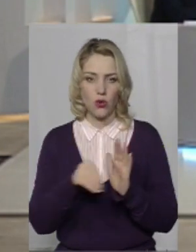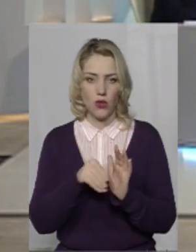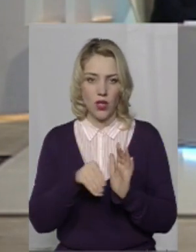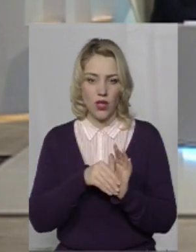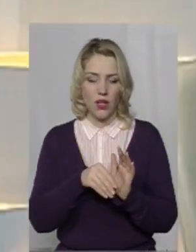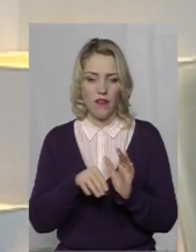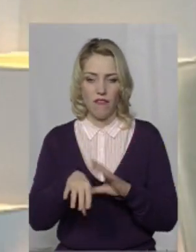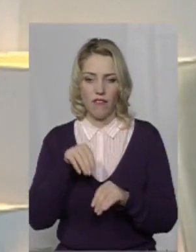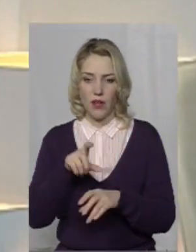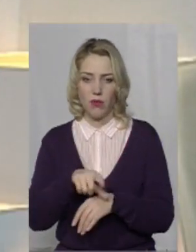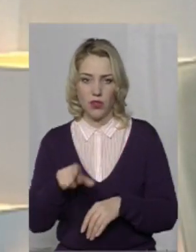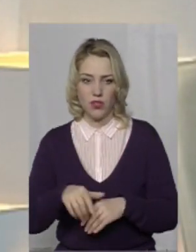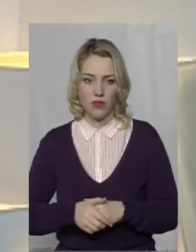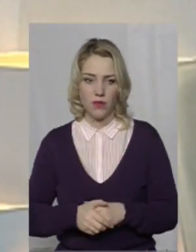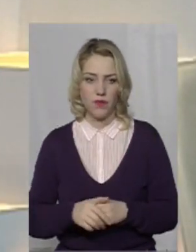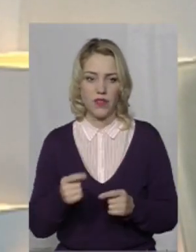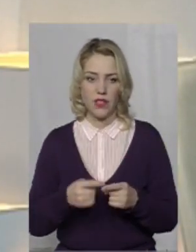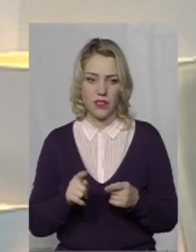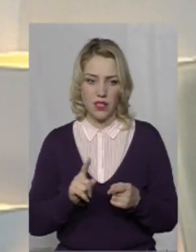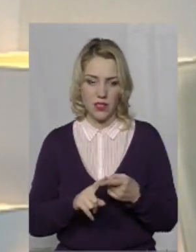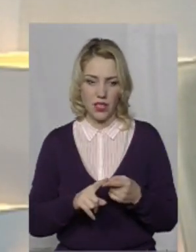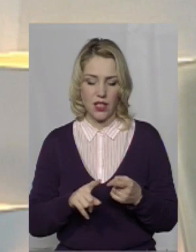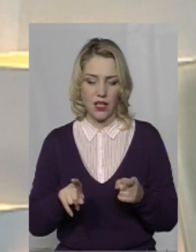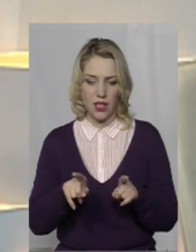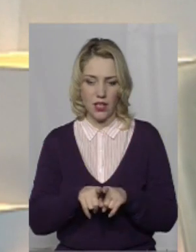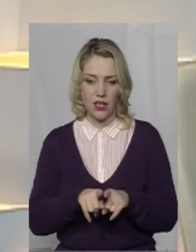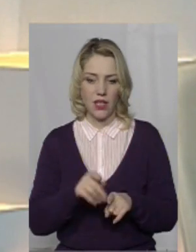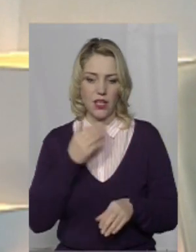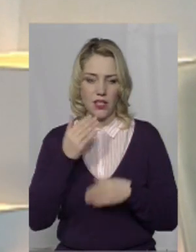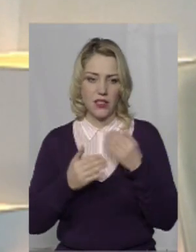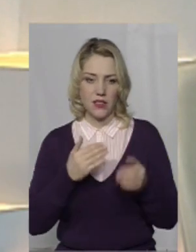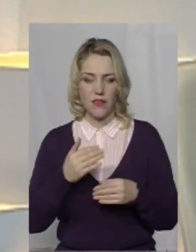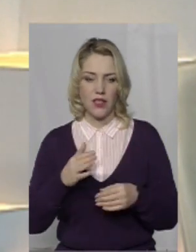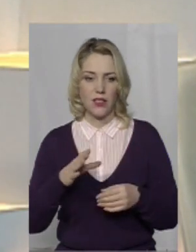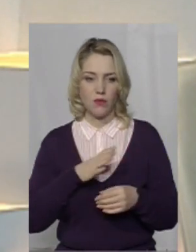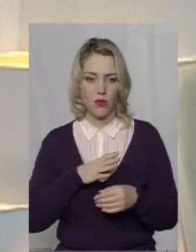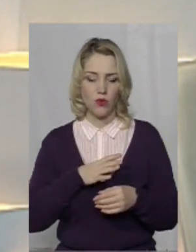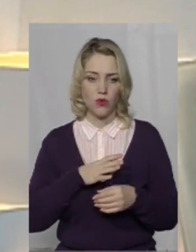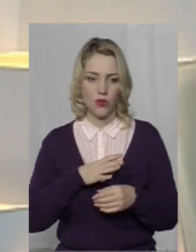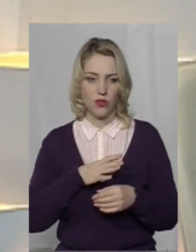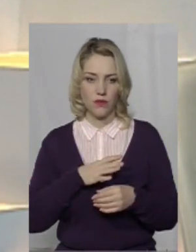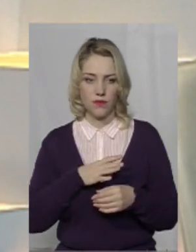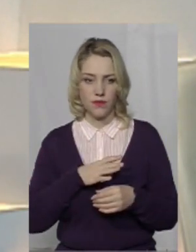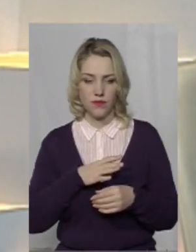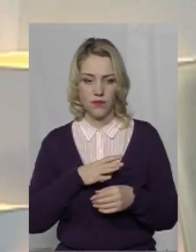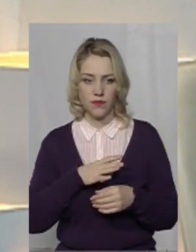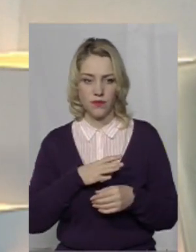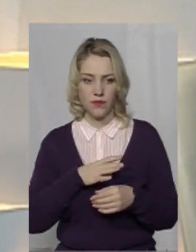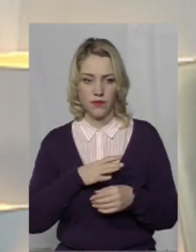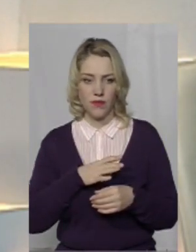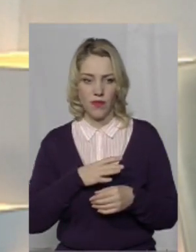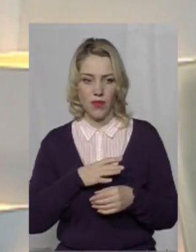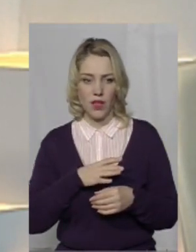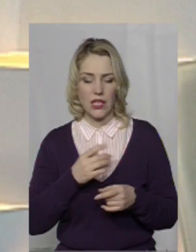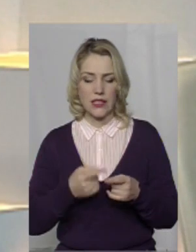звернень у нас було 23. Навіть це були звернення, пов